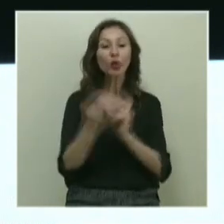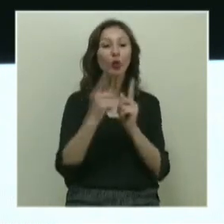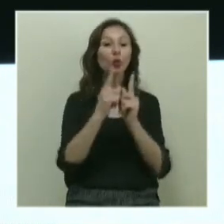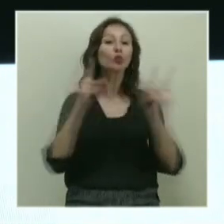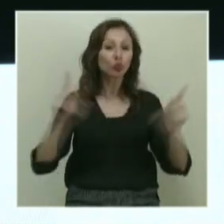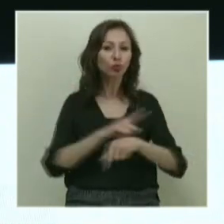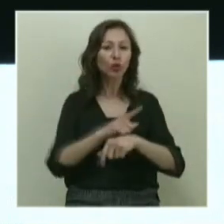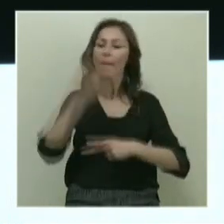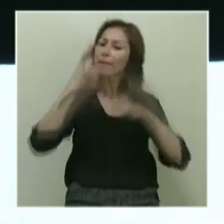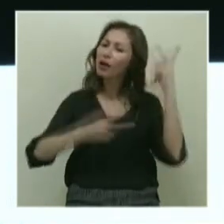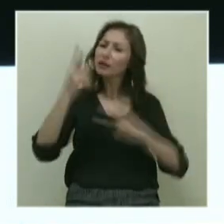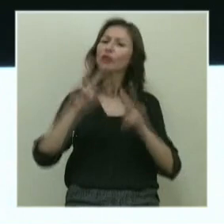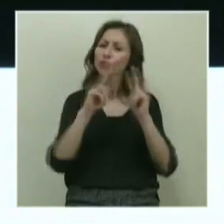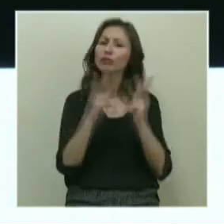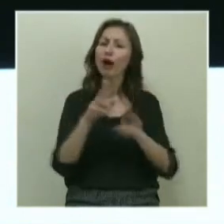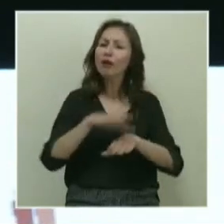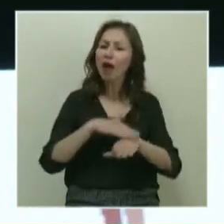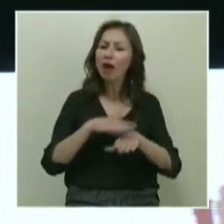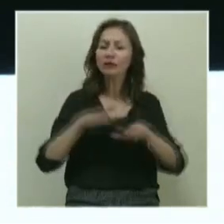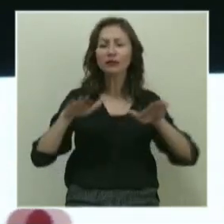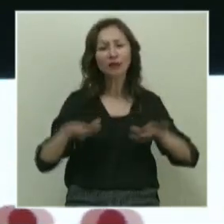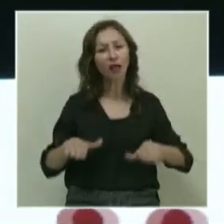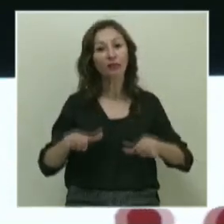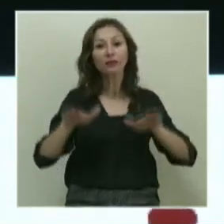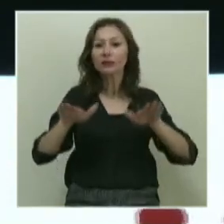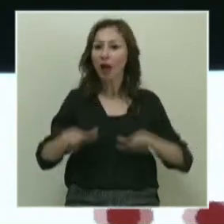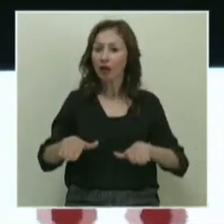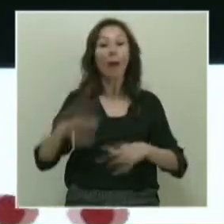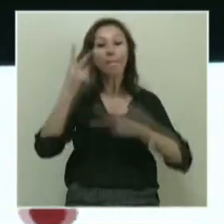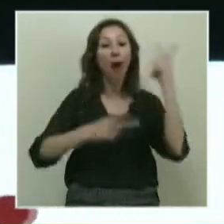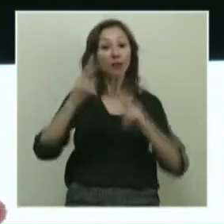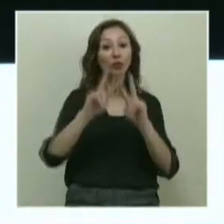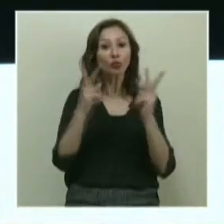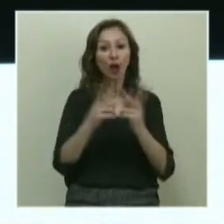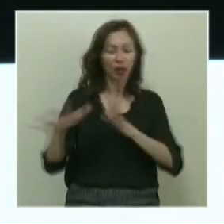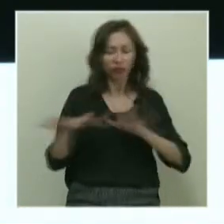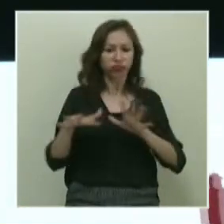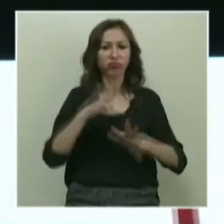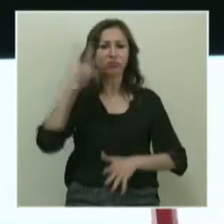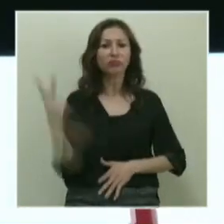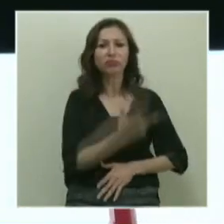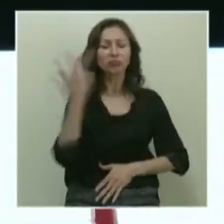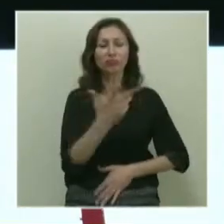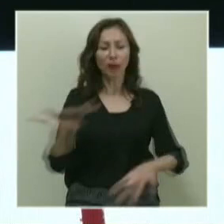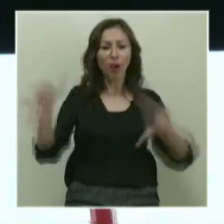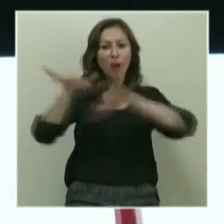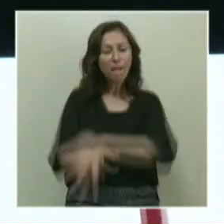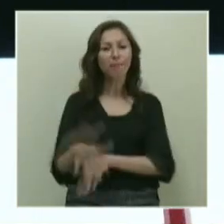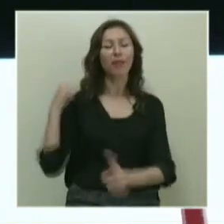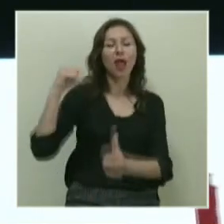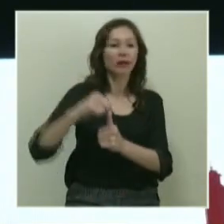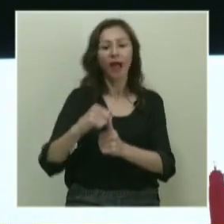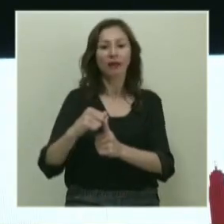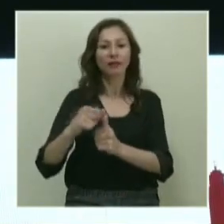alır bazen. Bazen dünya yavaş, sakin, sakin gider. Bazen de dünya sarsılır, olduğu gibi yıkılır ve yeni